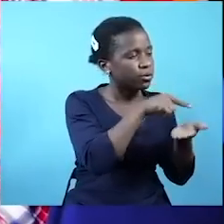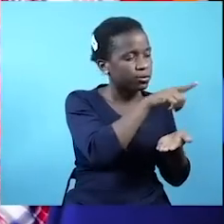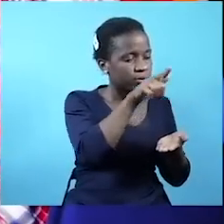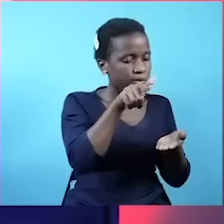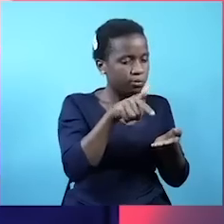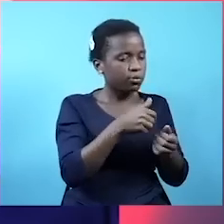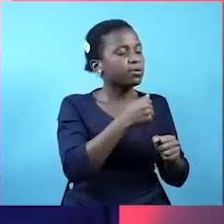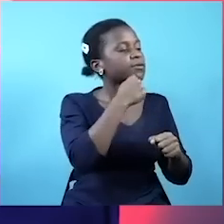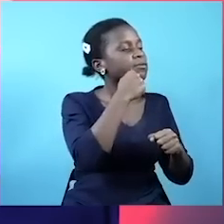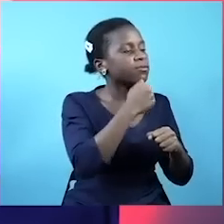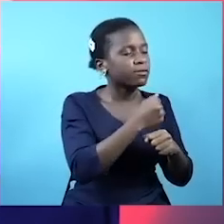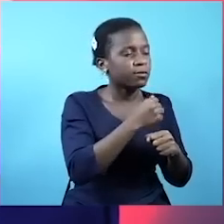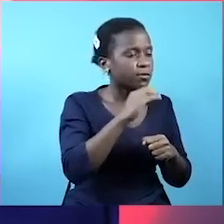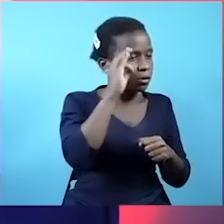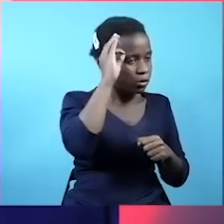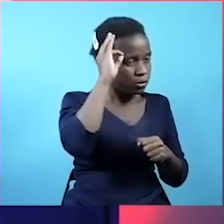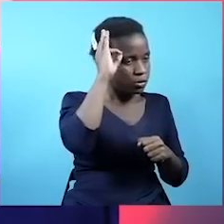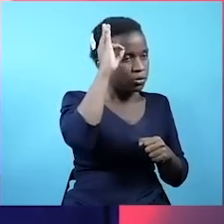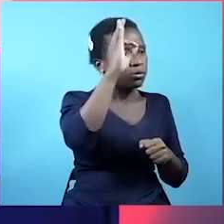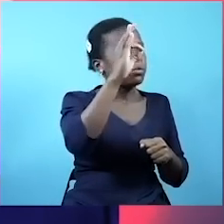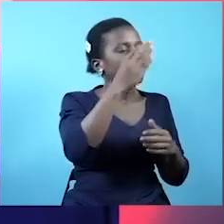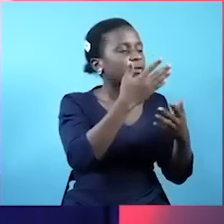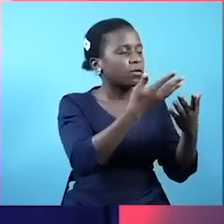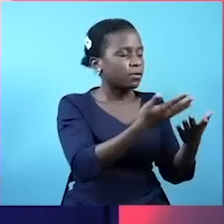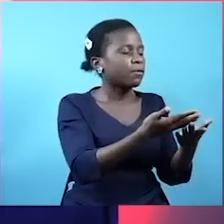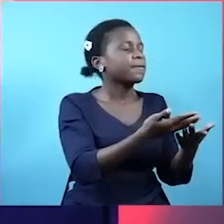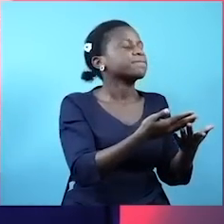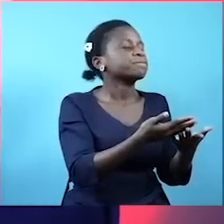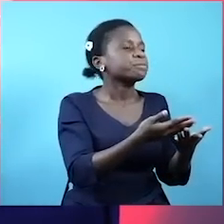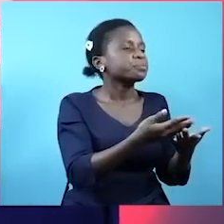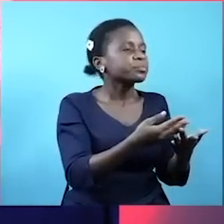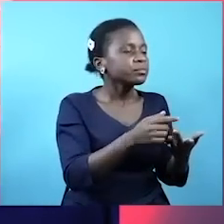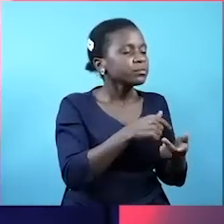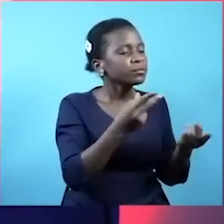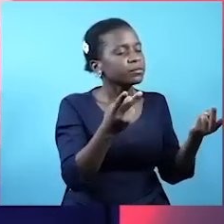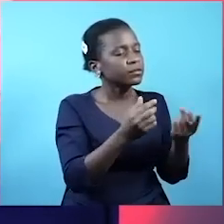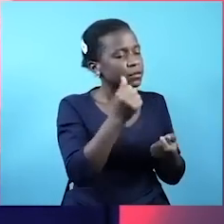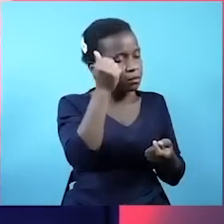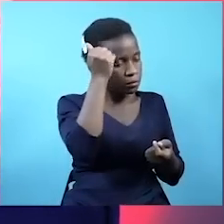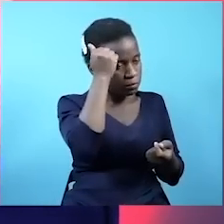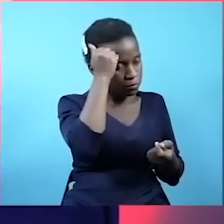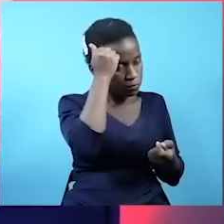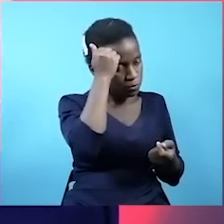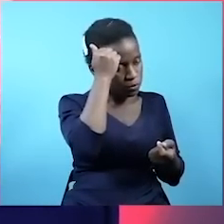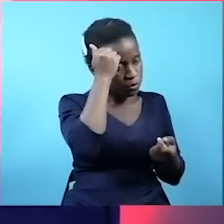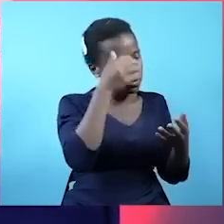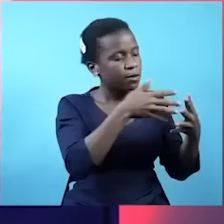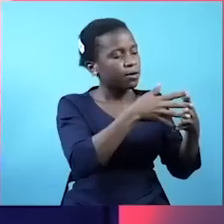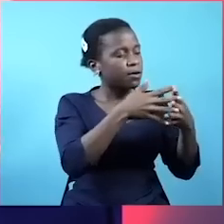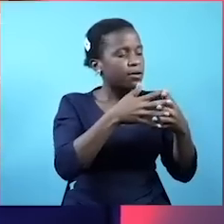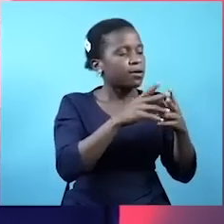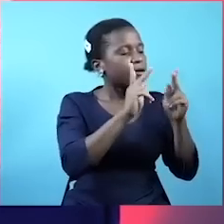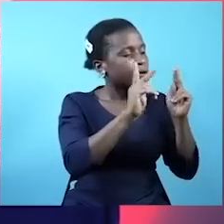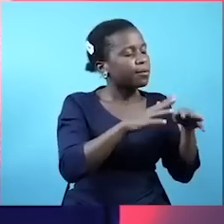Ikaja pia ikafanyika ufaransa. mfalu meruisi wa kumlasita. Na unakumbuka marekani. Wanamsema wanasema. No representation.